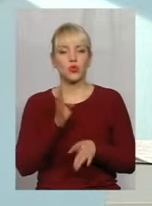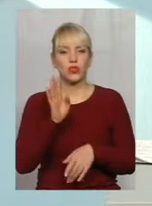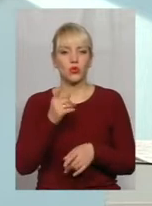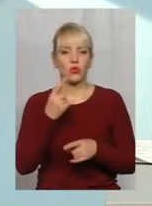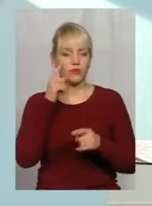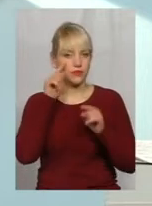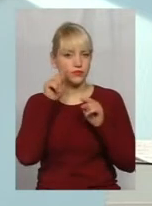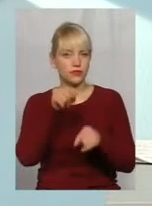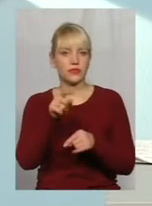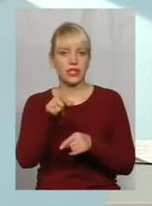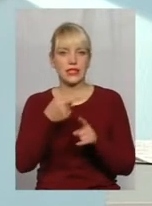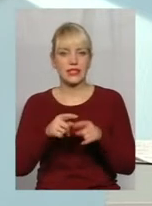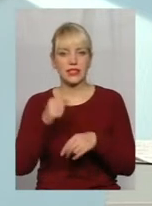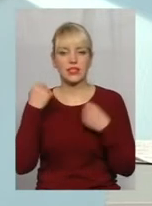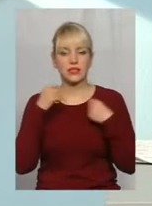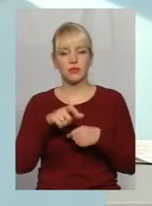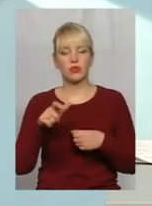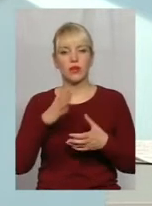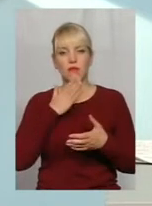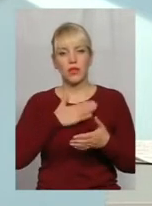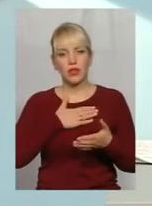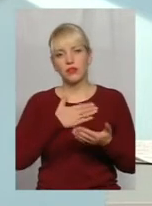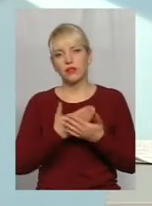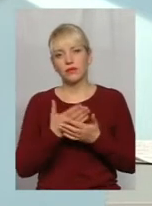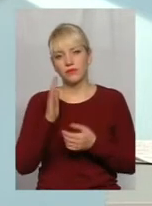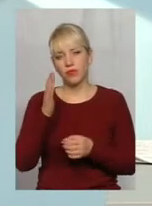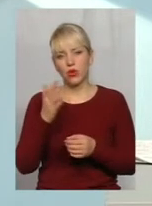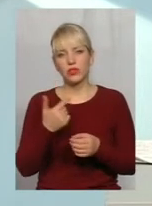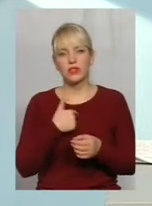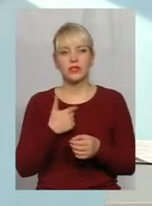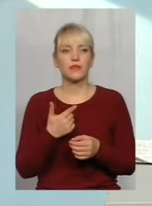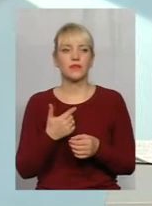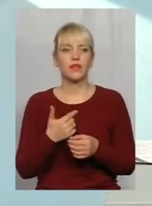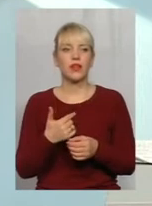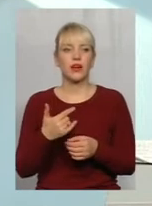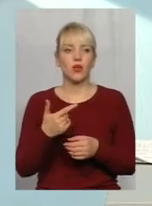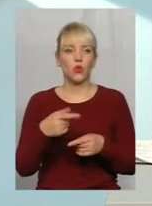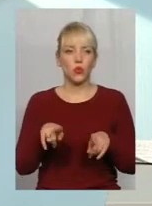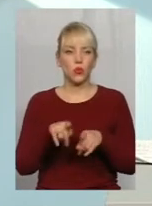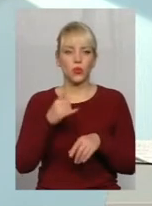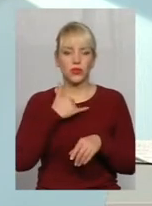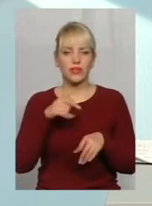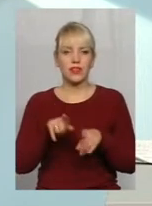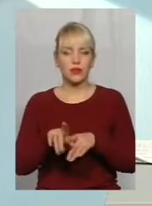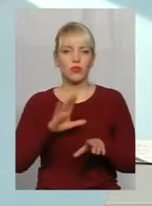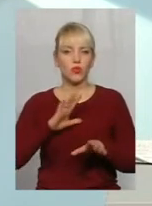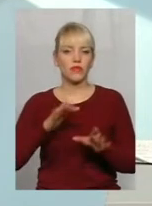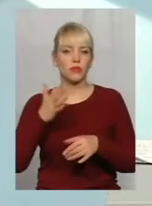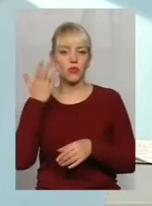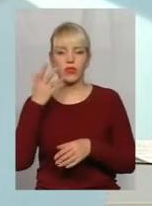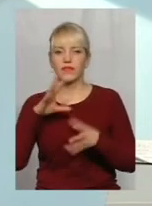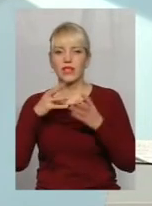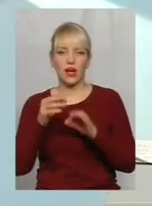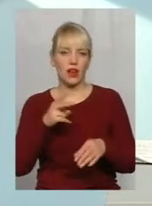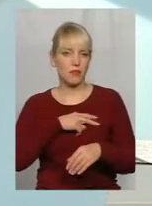спортсменів. Ну і мій прогноз, якщо пісимістичний, а такі були випадки, що ми взагалі повертались без медалей з Олімпійських ігор,